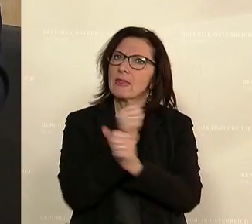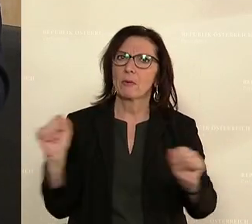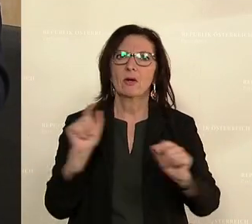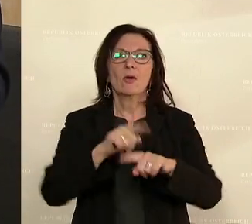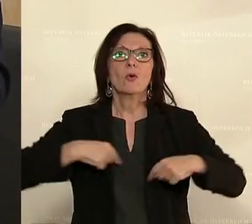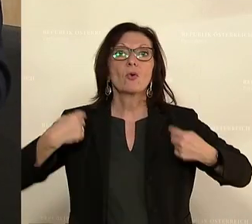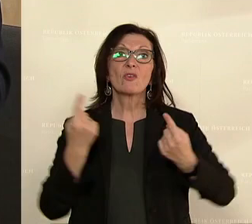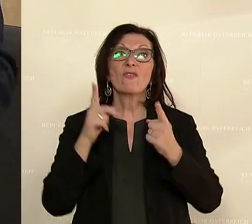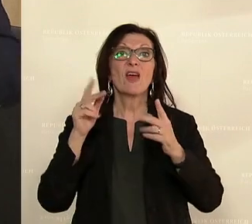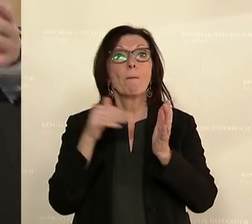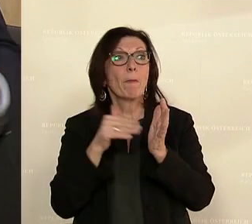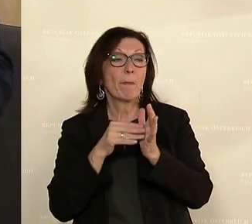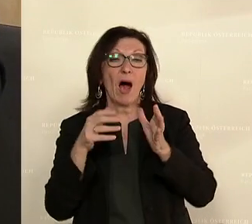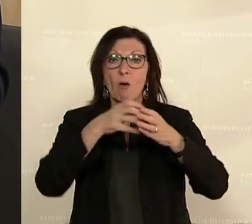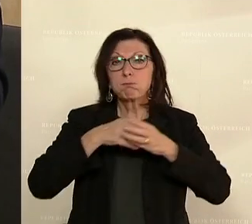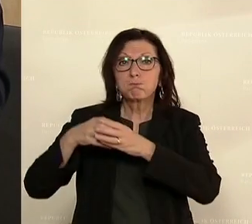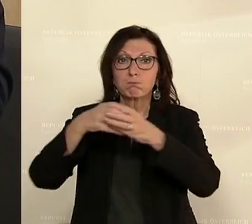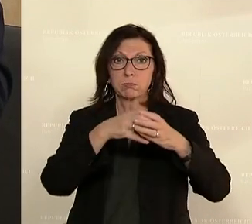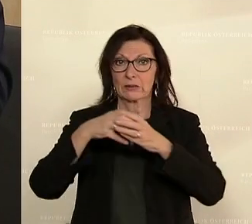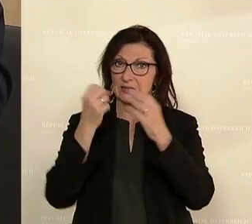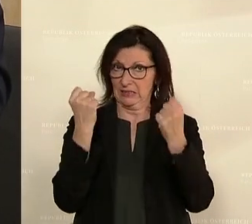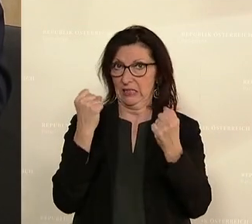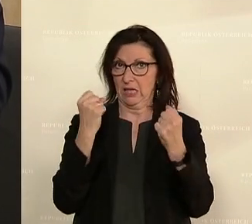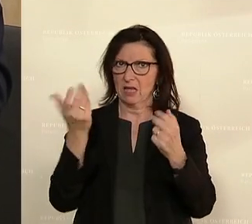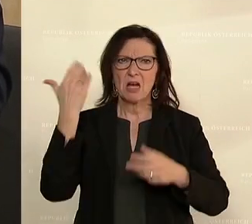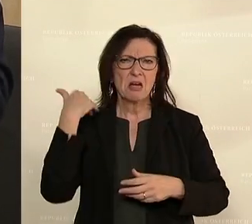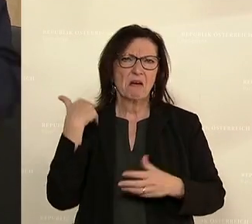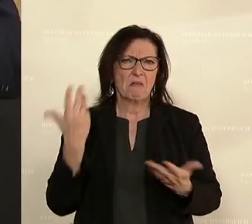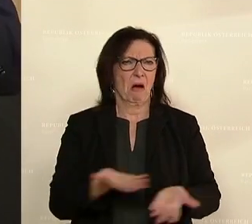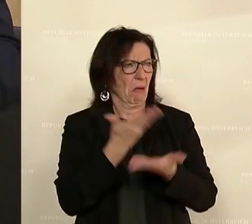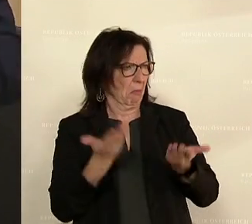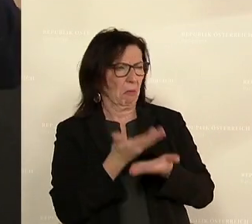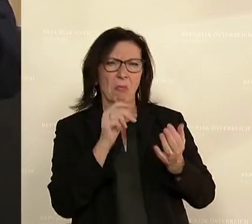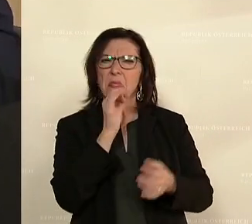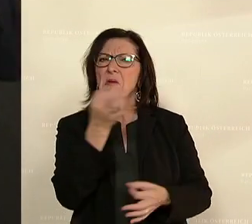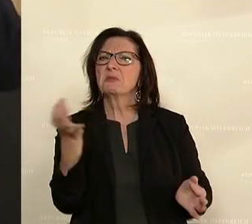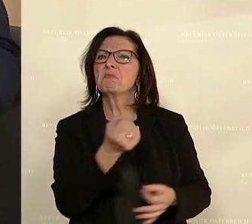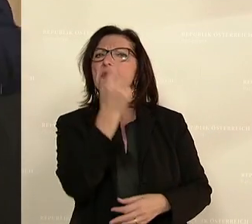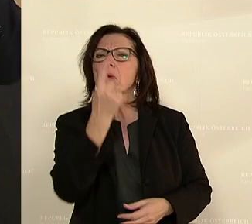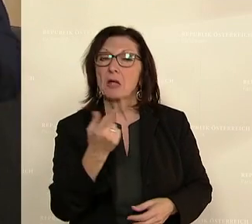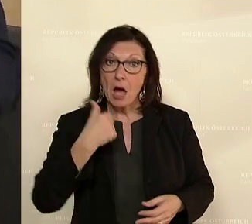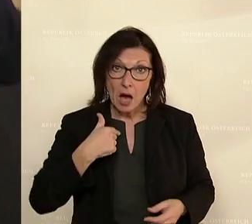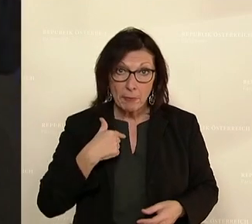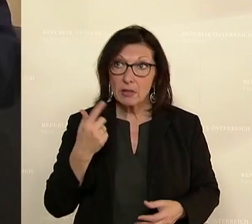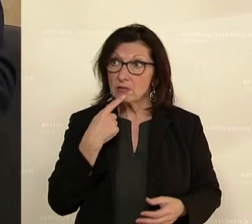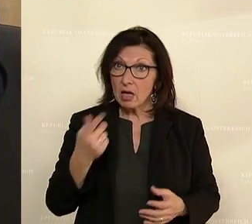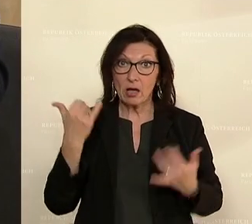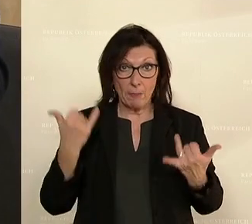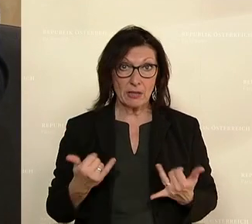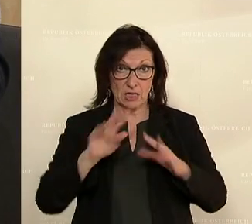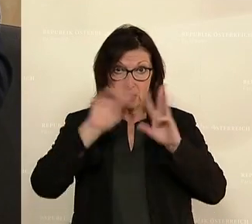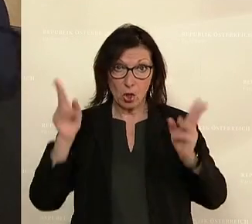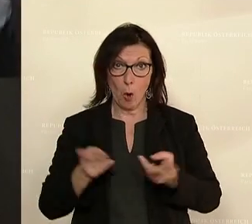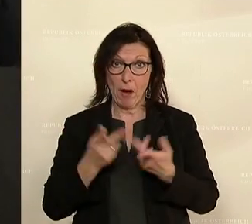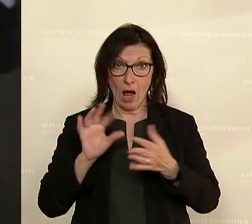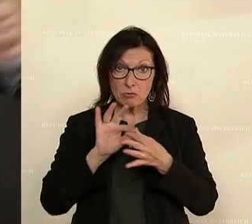sein können. Das klang noch banal. Und ich habe immer wieder in diesem Hohen Haus vertreten und gesagt, wir sind in der Zwischenzeit global gesehen eine Minderheit.